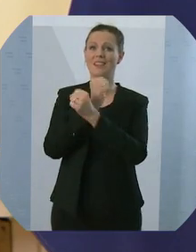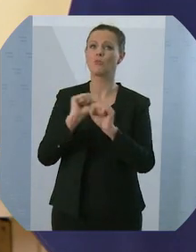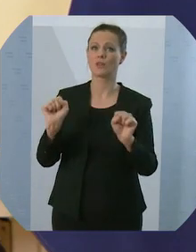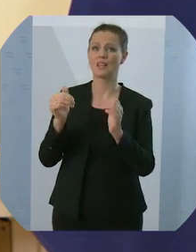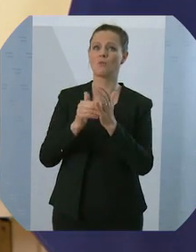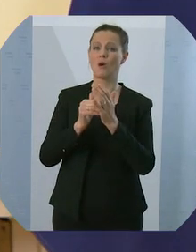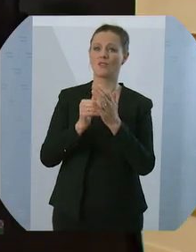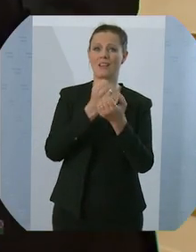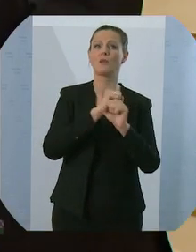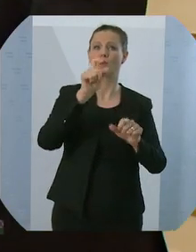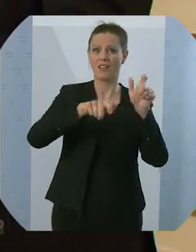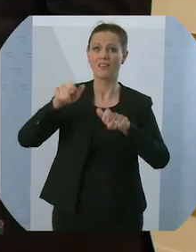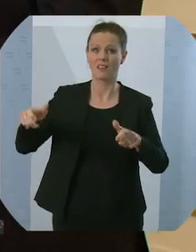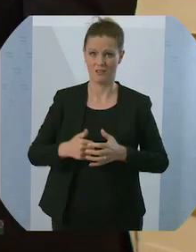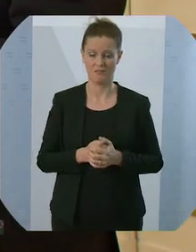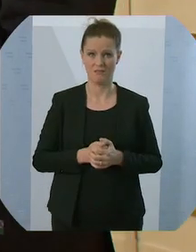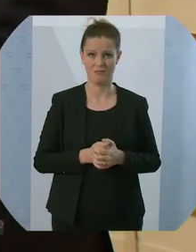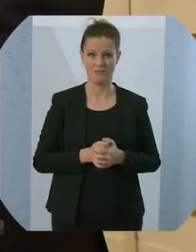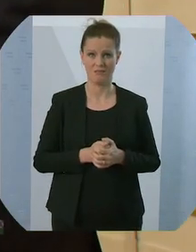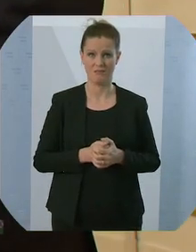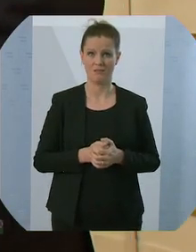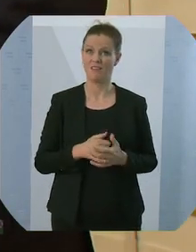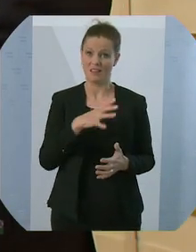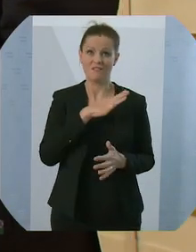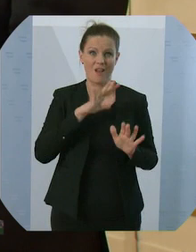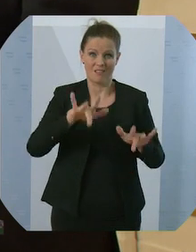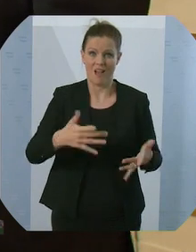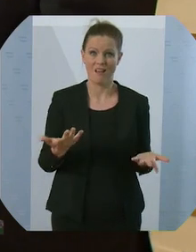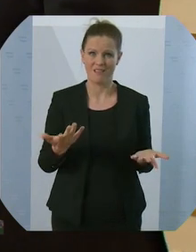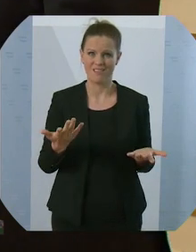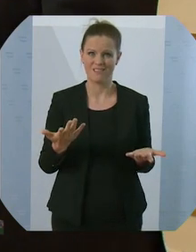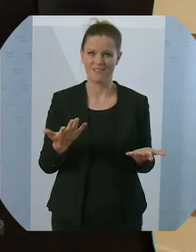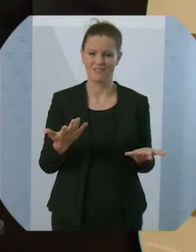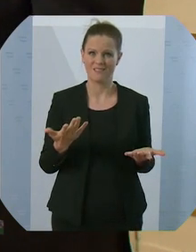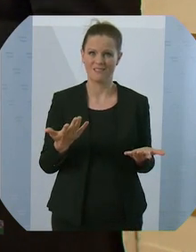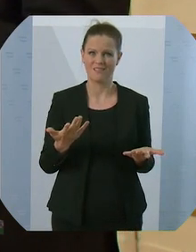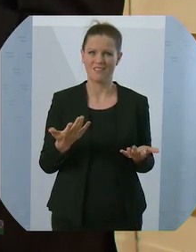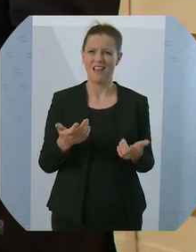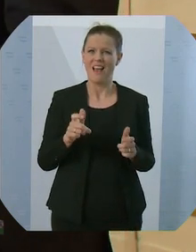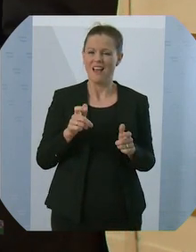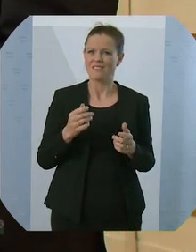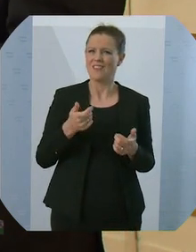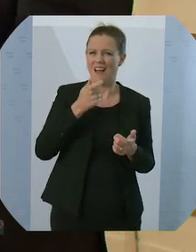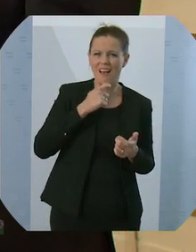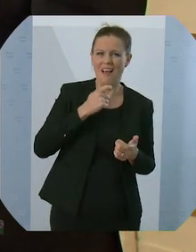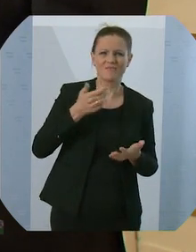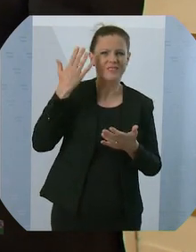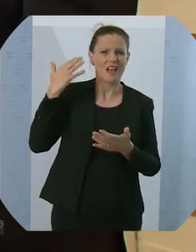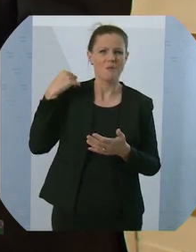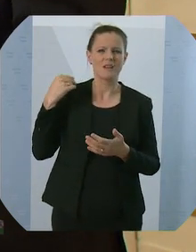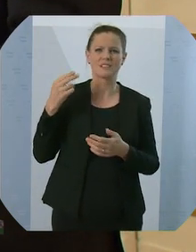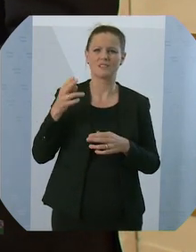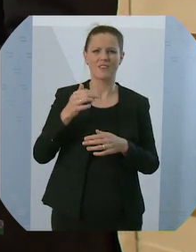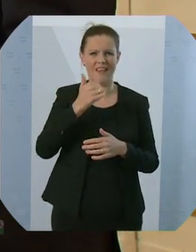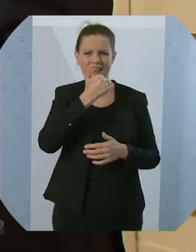Die Gefahr ist ja da, dass uns alter Nationalismus und neuer Rechtsextremismus immer frontaler und Forscher begegnen.